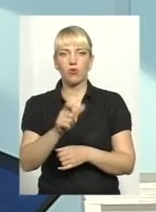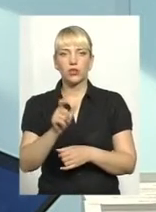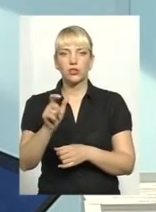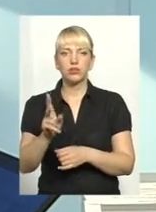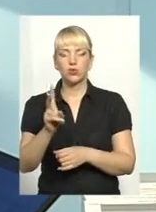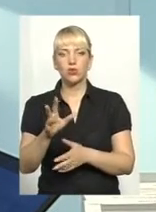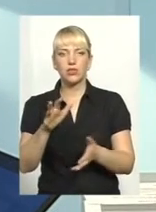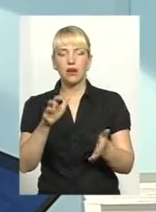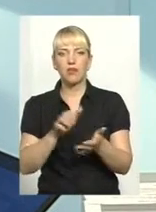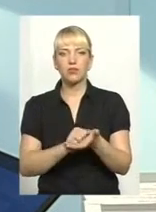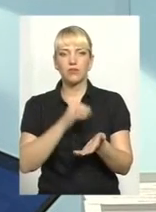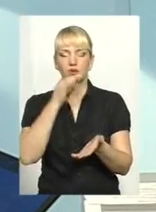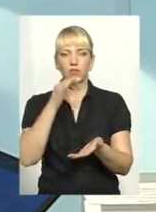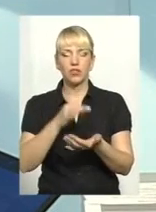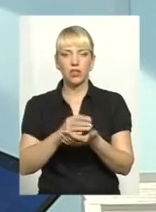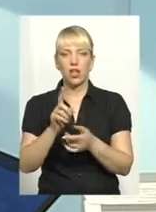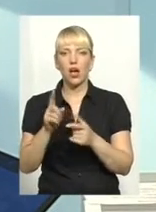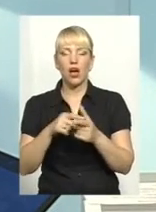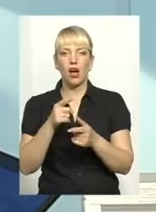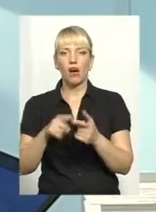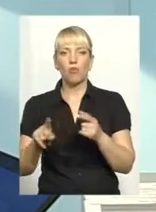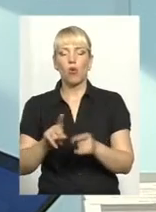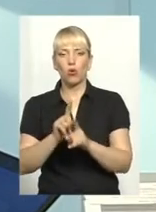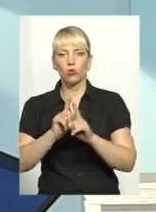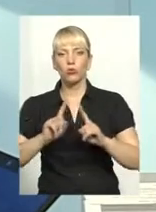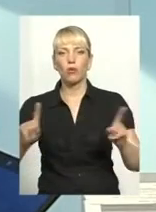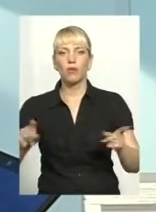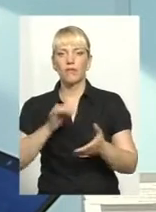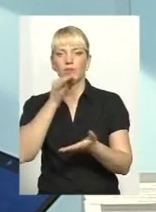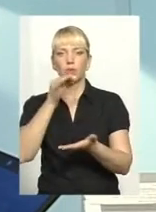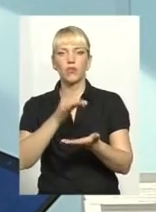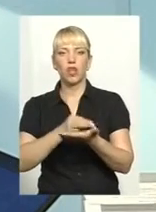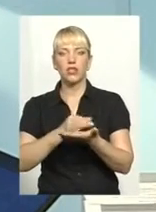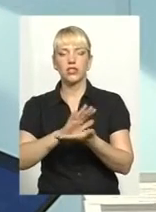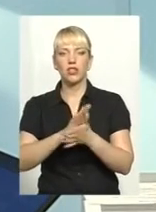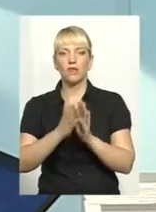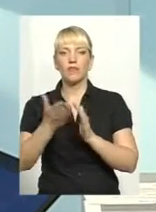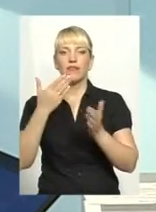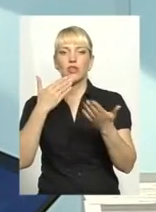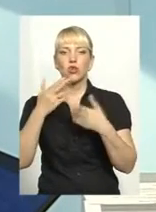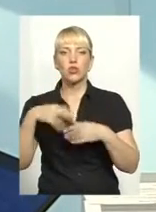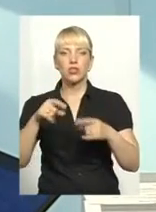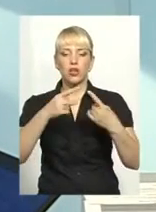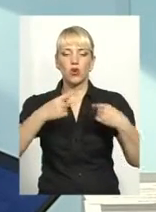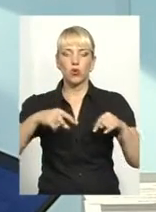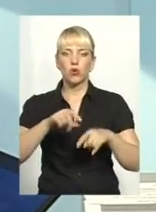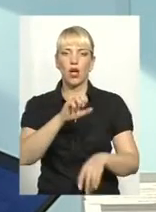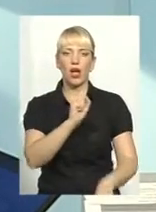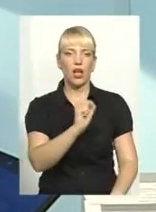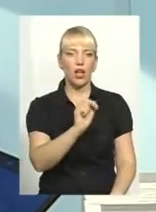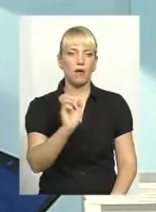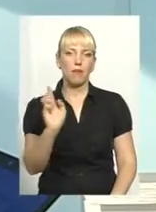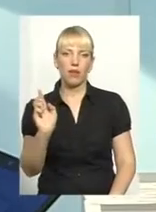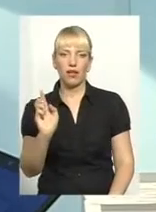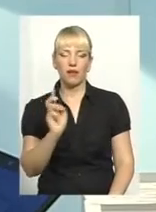відповідальне або особливо відповідальне становище, відносяться до категорії А і Б, першої, третєї категорії